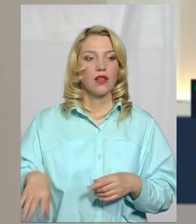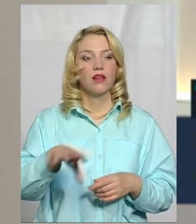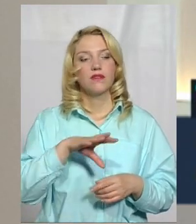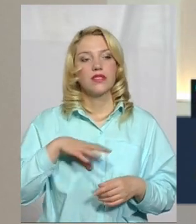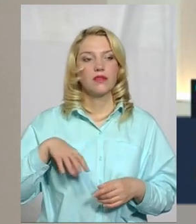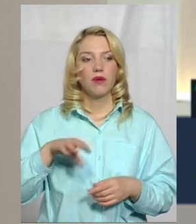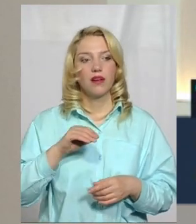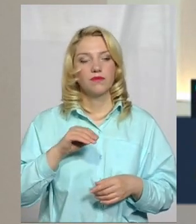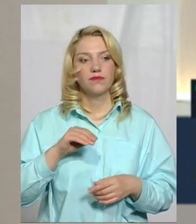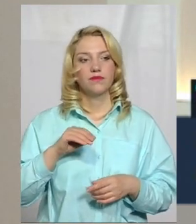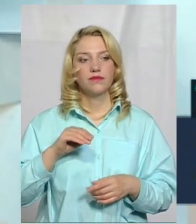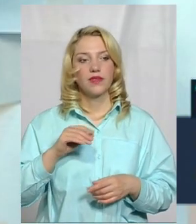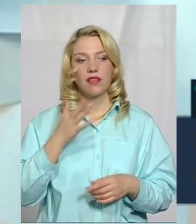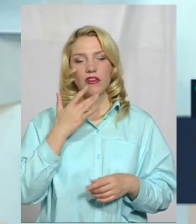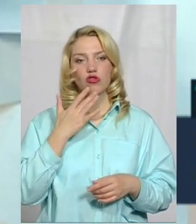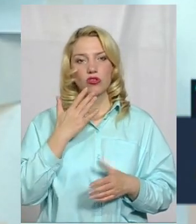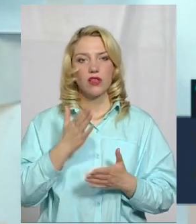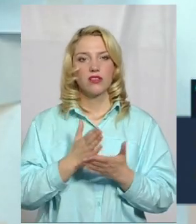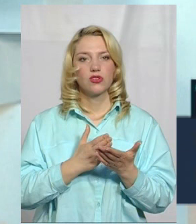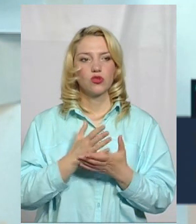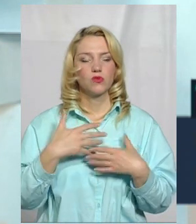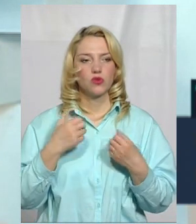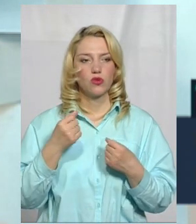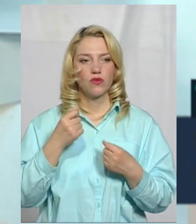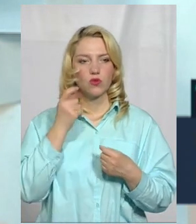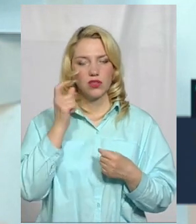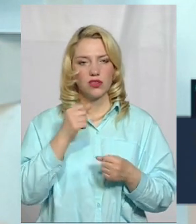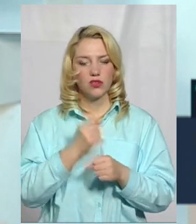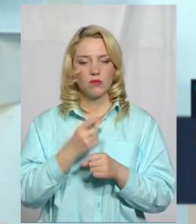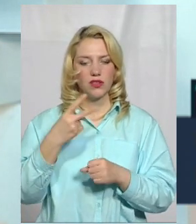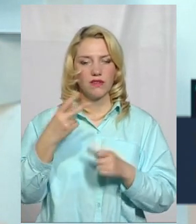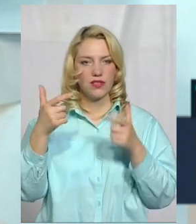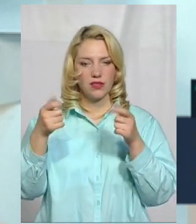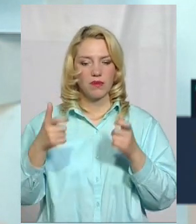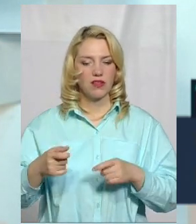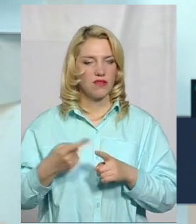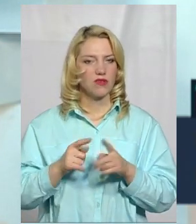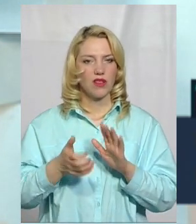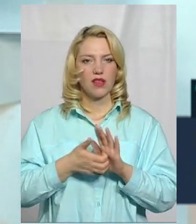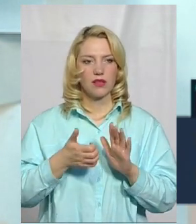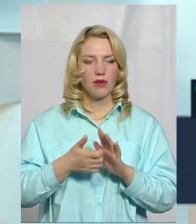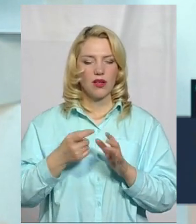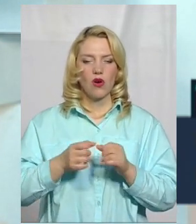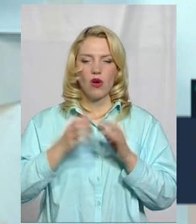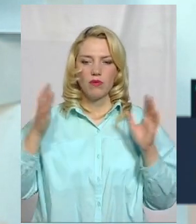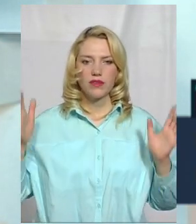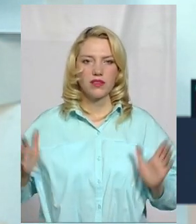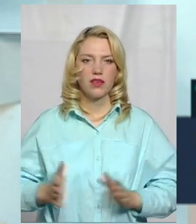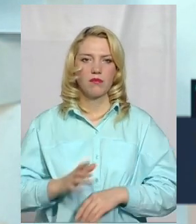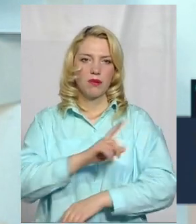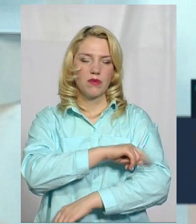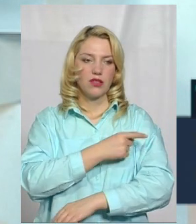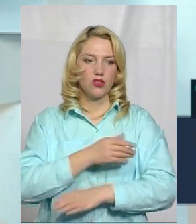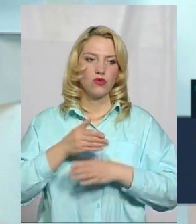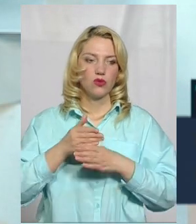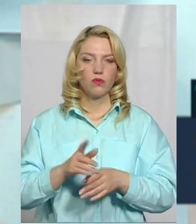всіма 20… Національна служба здоров'я України розробила 27 пакетів. Вони не перекривають того об'єму медичної